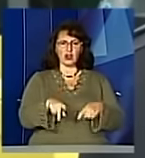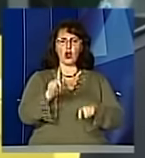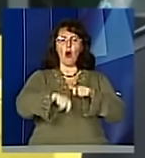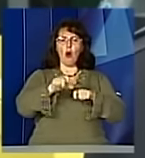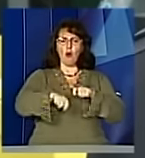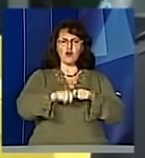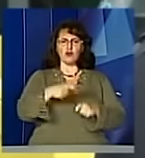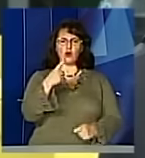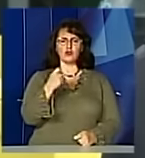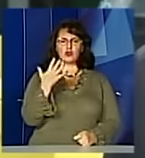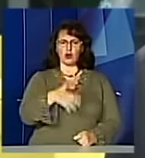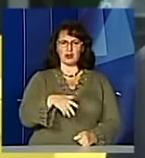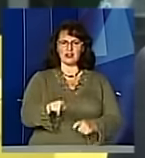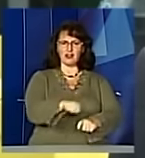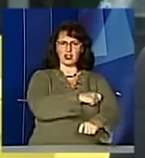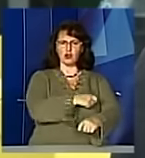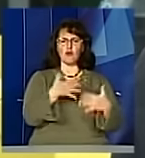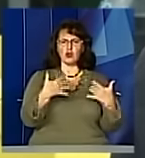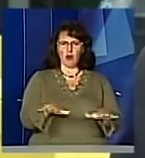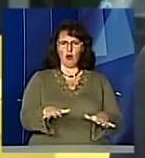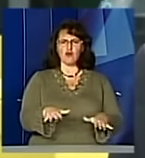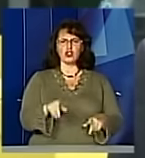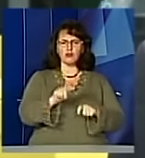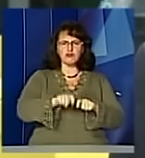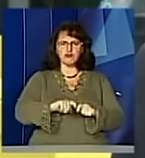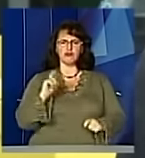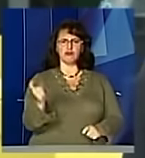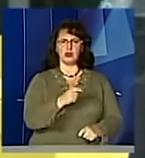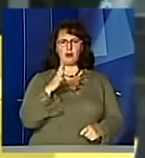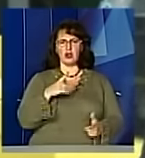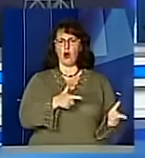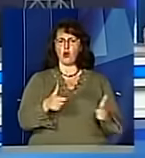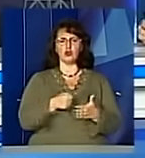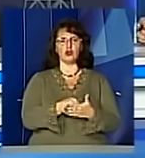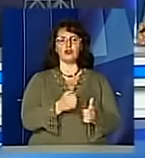кілометрів пробігу по трамвайних поліях міста. І вони готові до роботи.